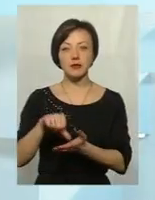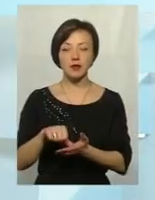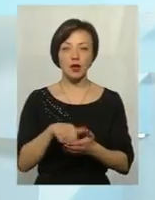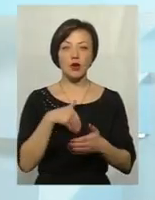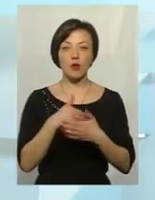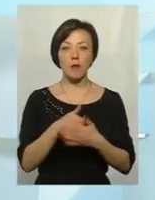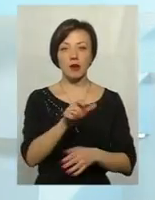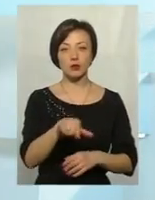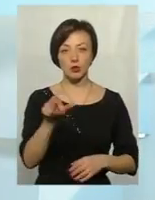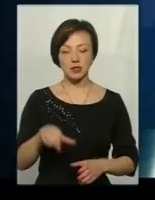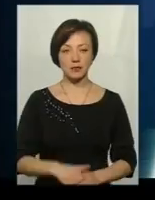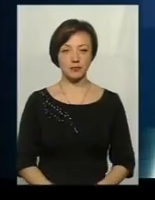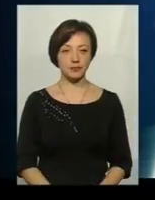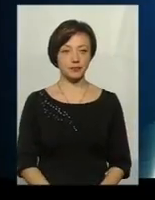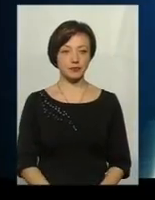громадськості.